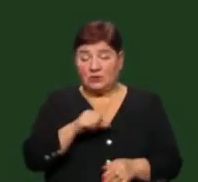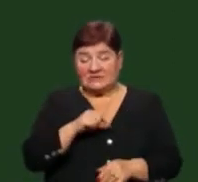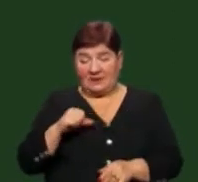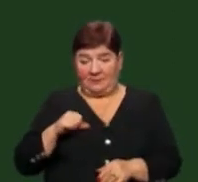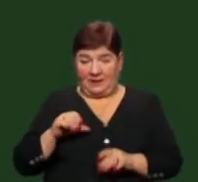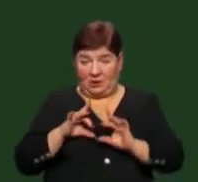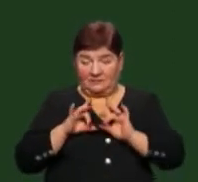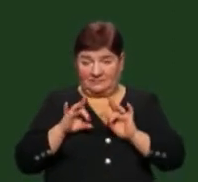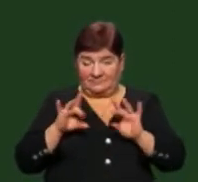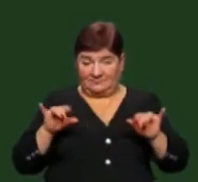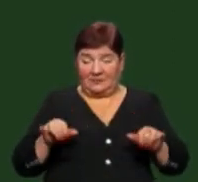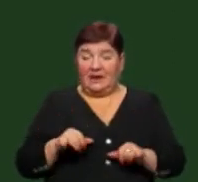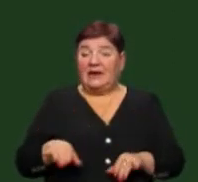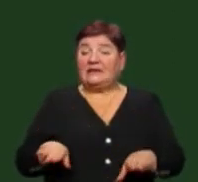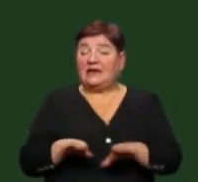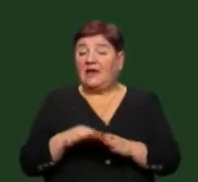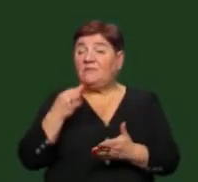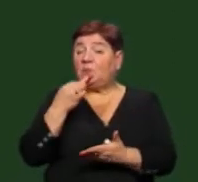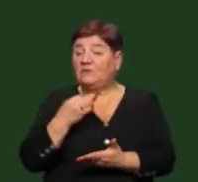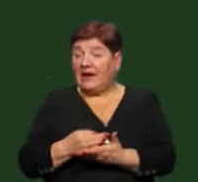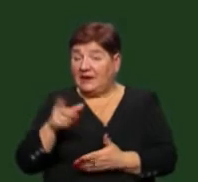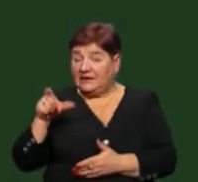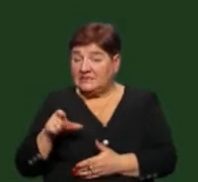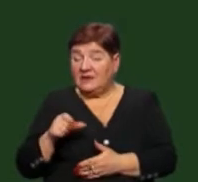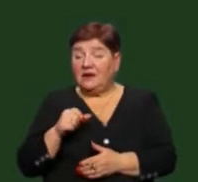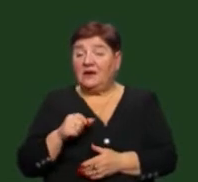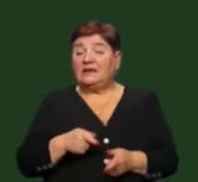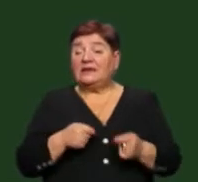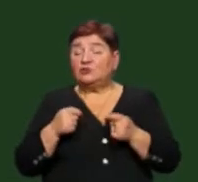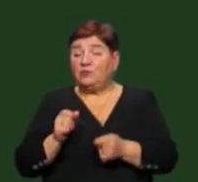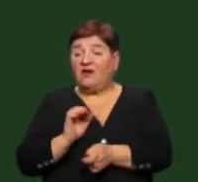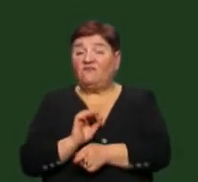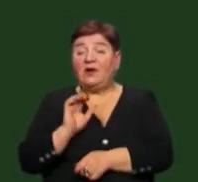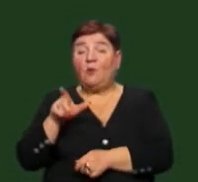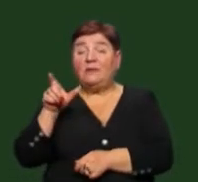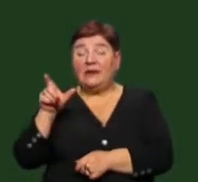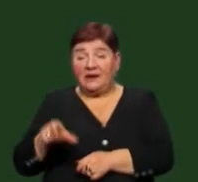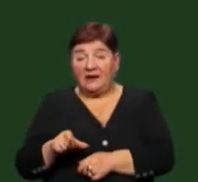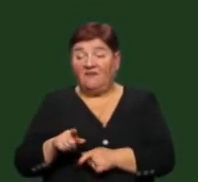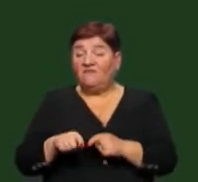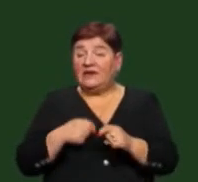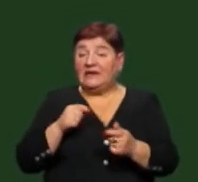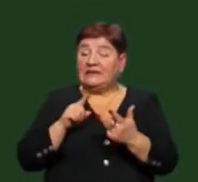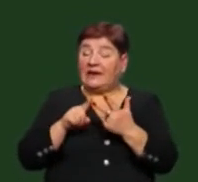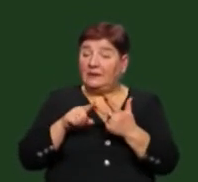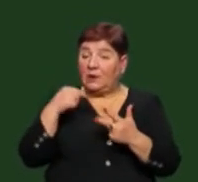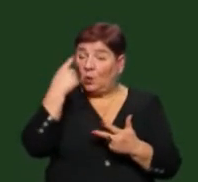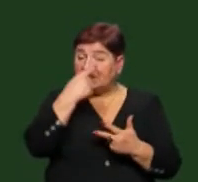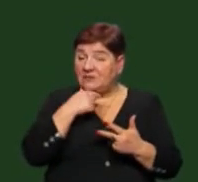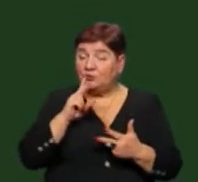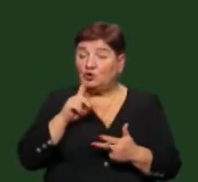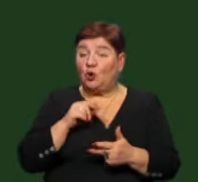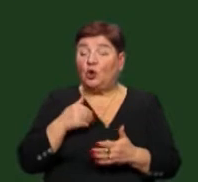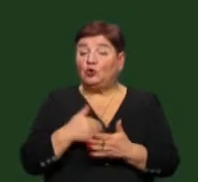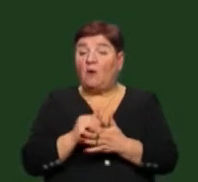самостійно. Також певний обсяг відповідальності несуть виробники реклами, винні в порушенні прав третіх осіб щодо